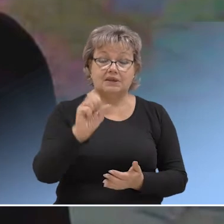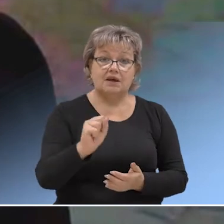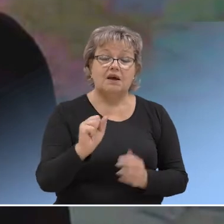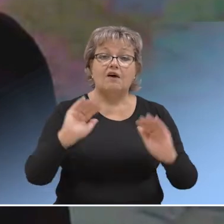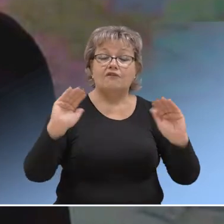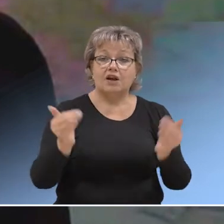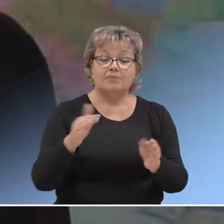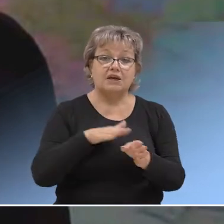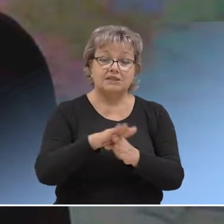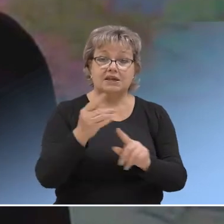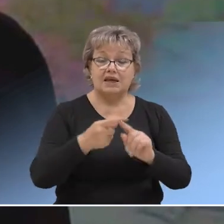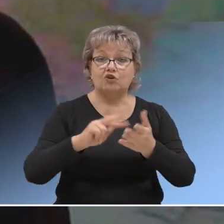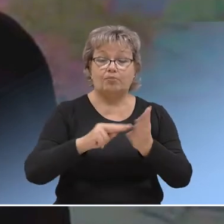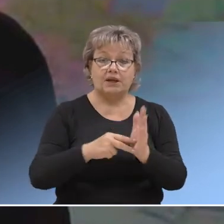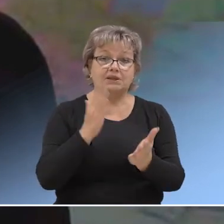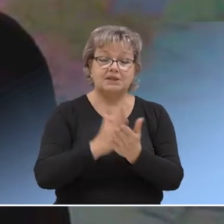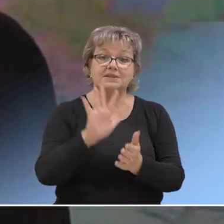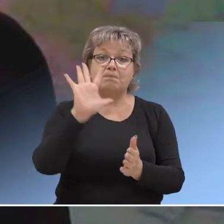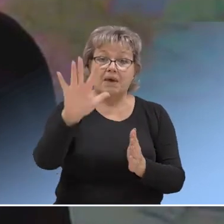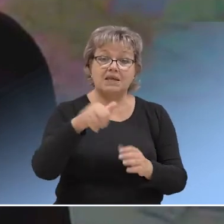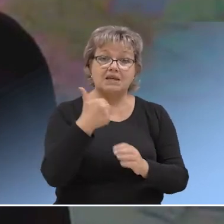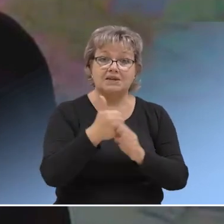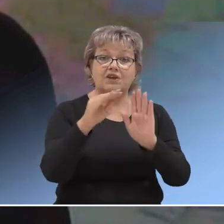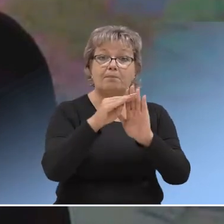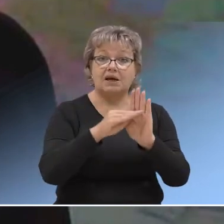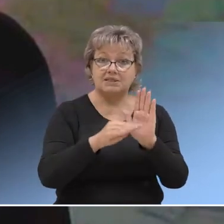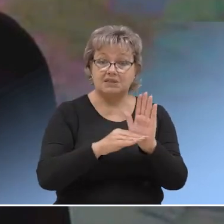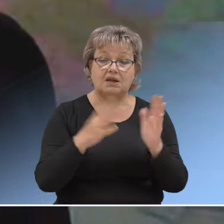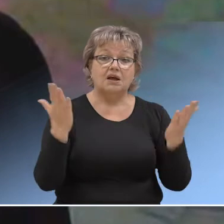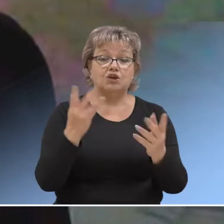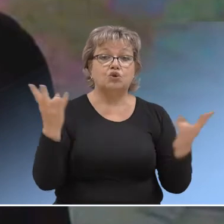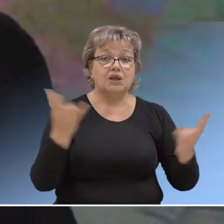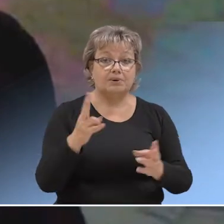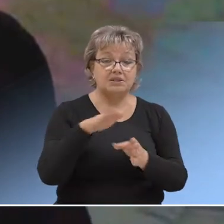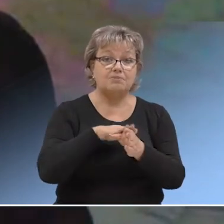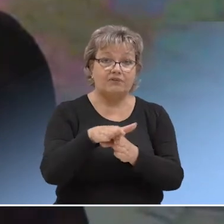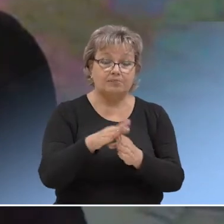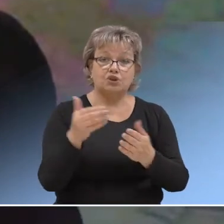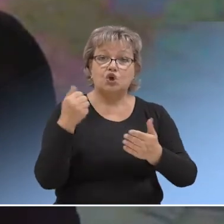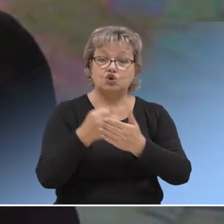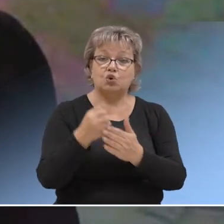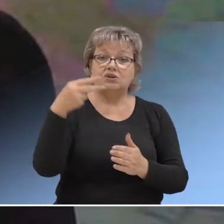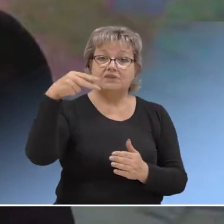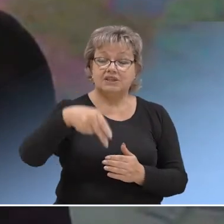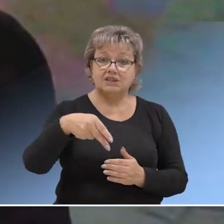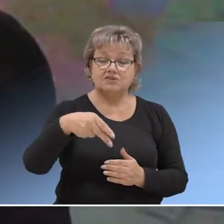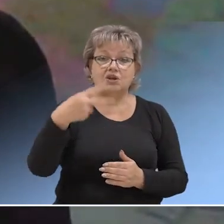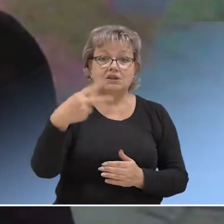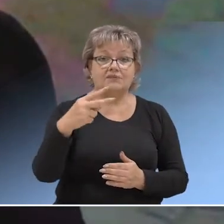В рамках реализации данного проекта есть пять основных показателей, которые необходимо выполнить до 2024